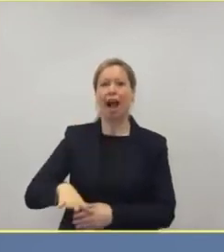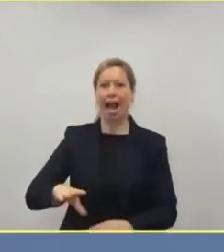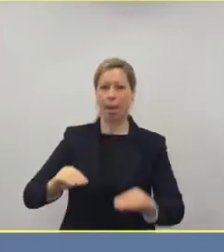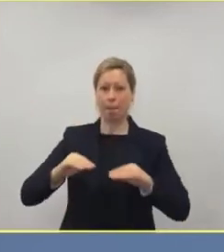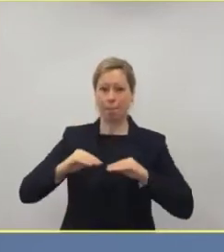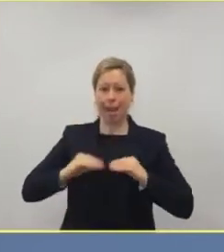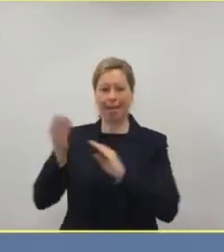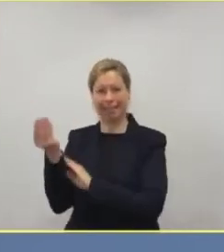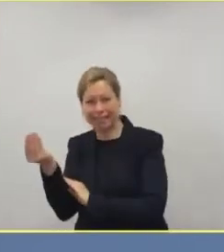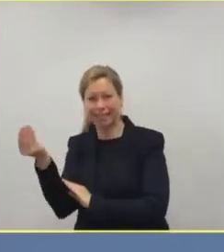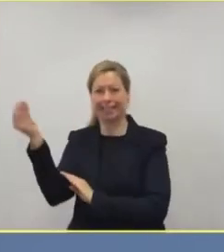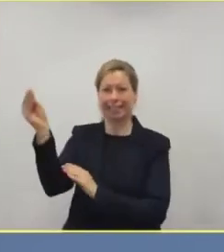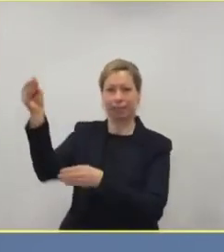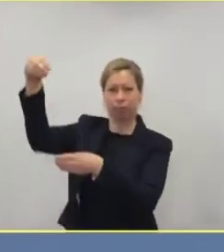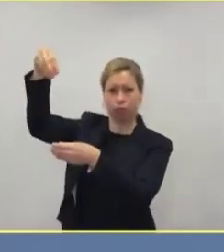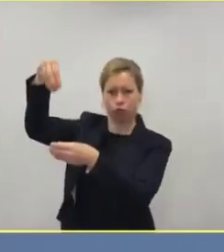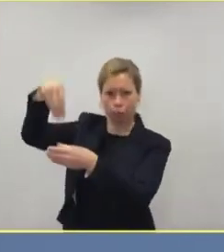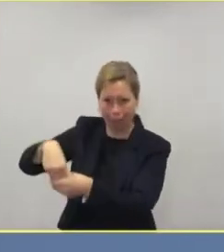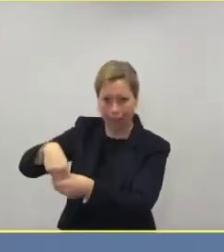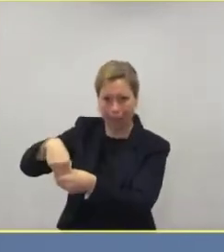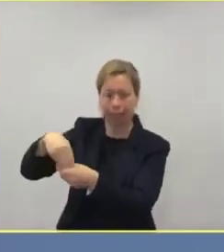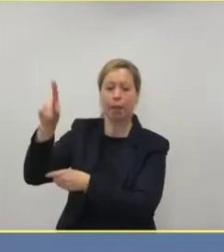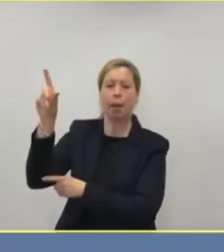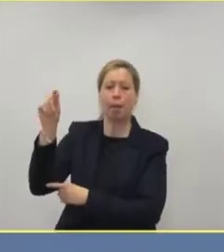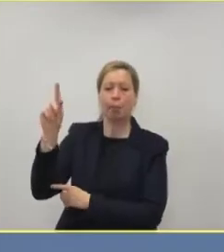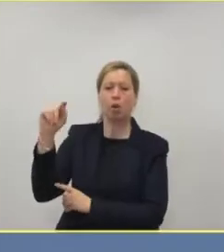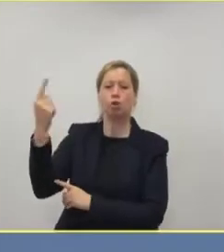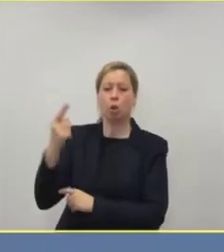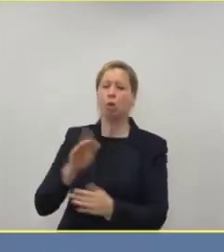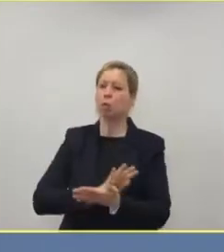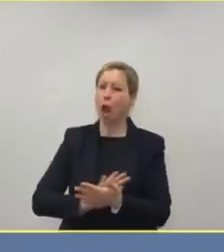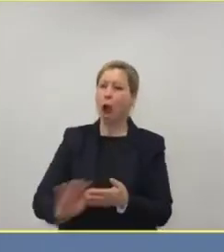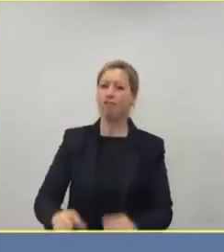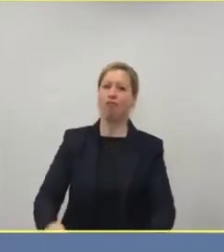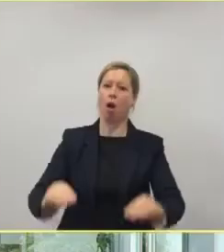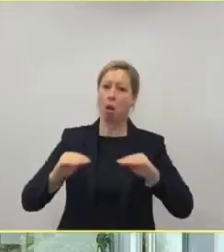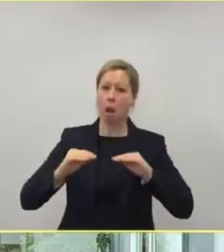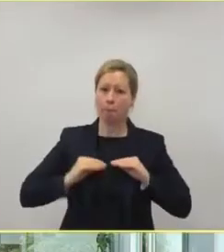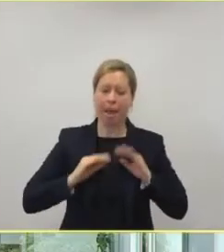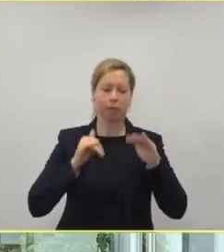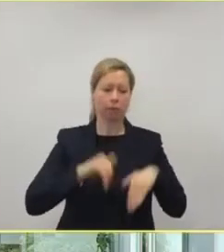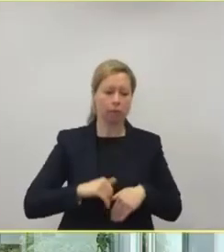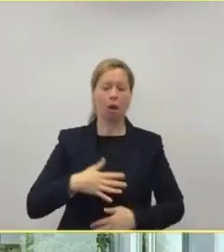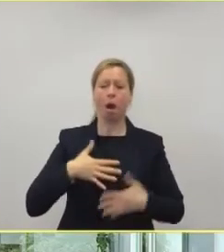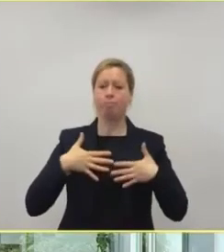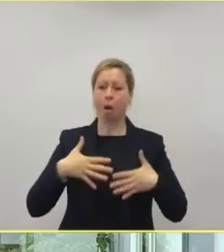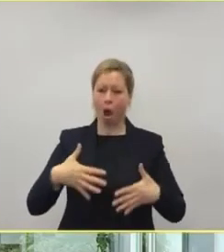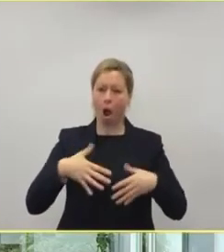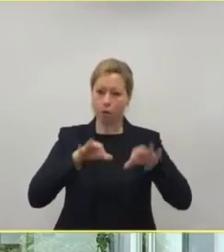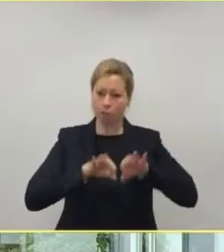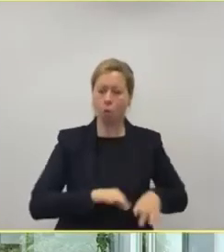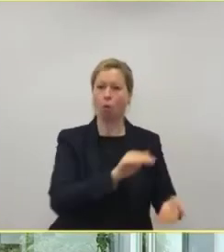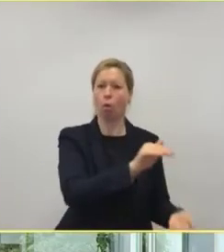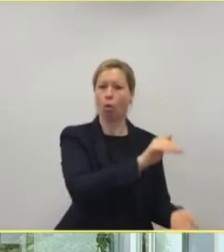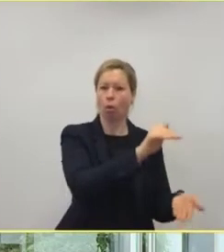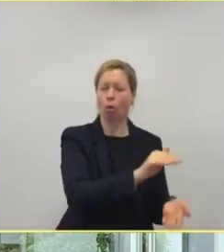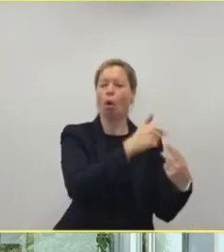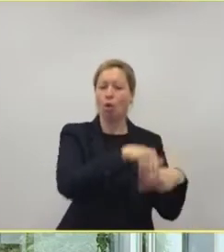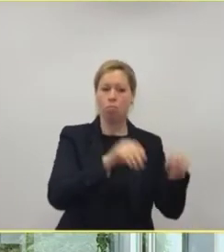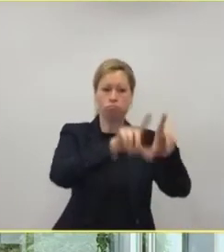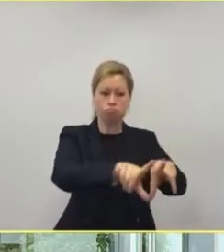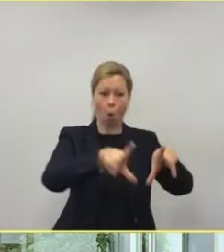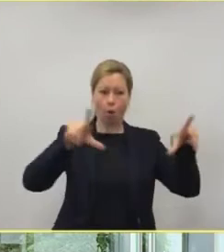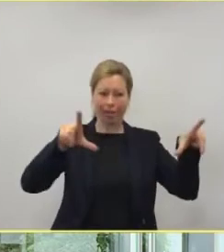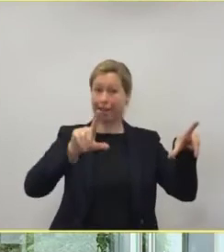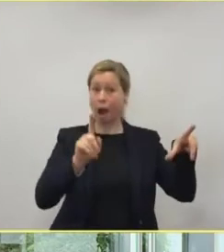zwischen Betten, die akut auch betrieben werden können. Das heißt, nicht nur mit Betten, Beatmungsgerät, Monitor, sondern vor allem mit Pflegepersonal und Ärzten. Und dann haben